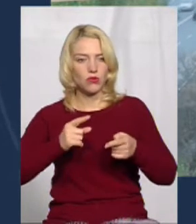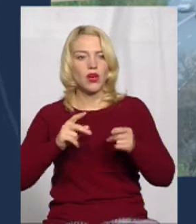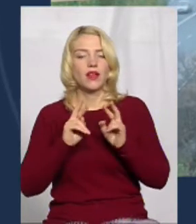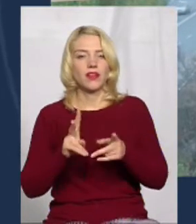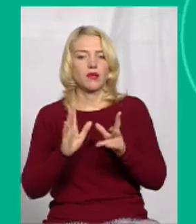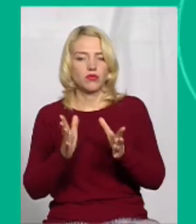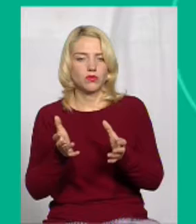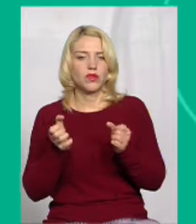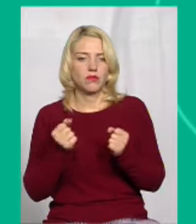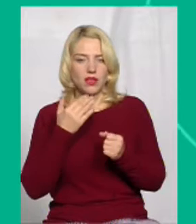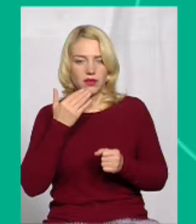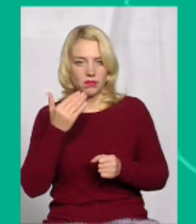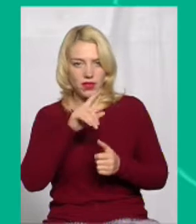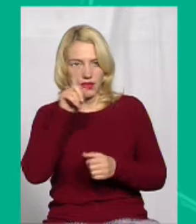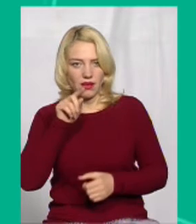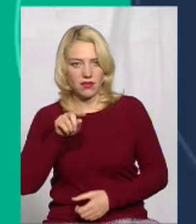його будуть приймати.